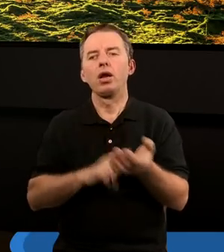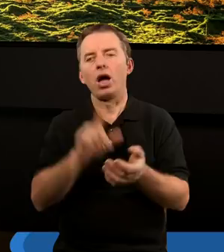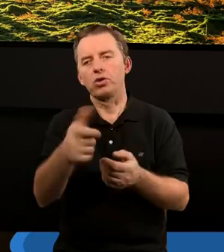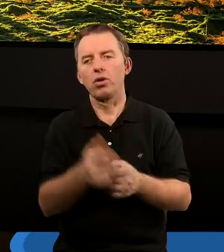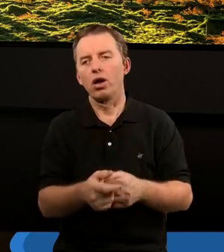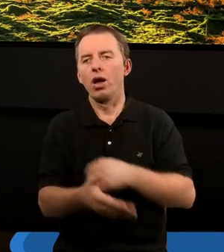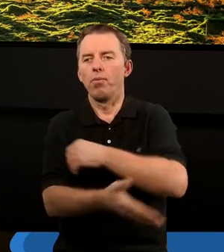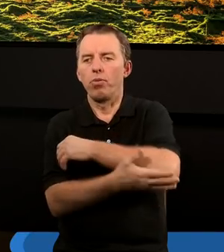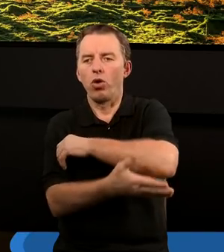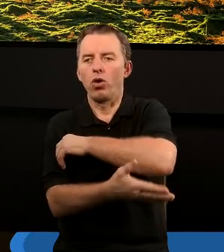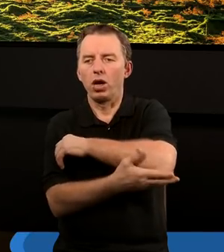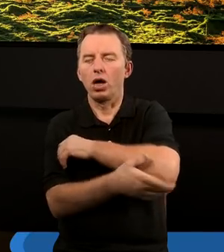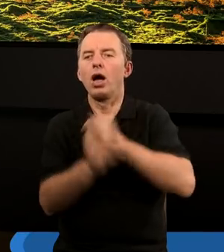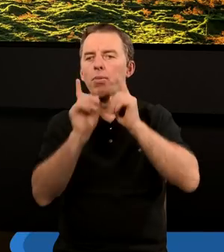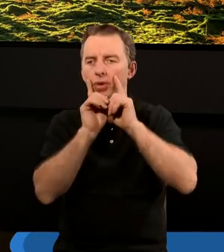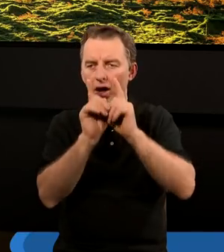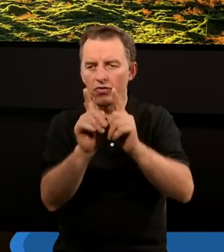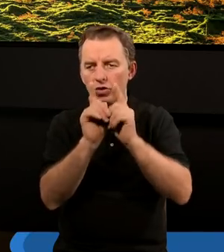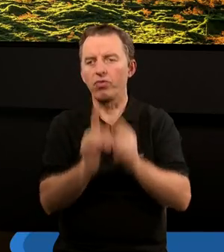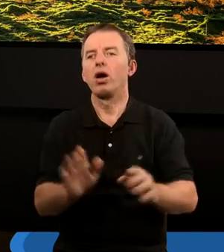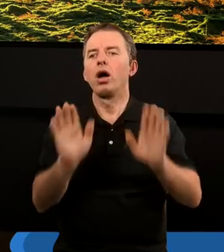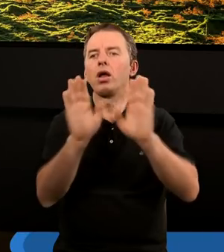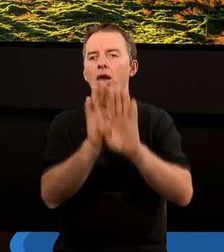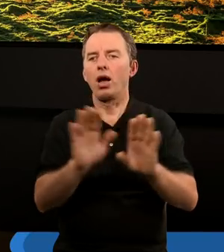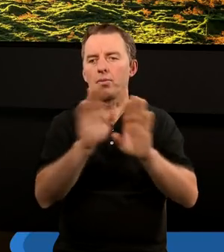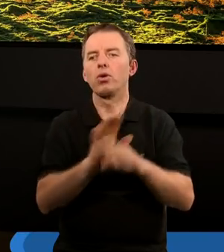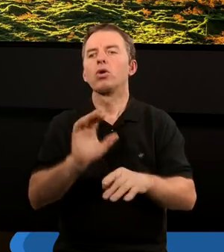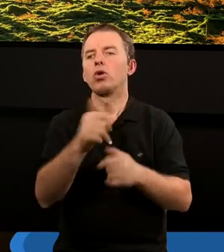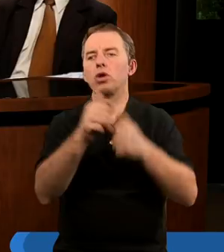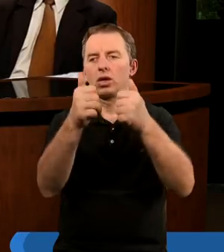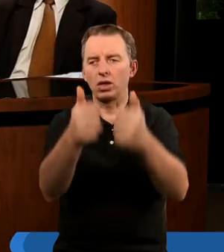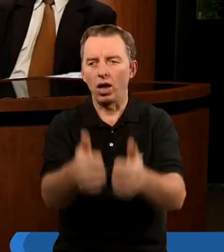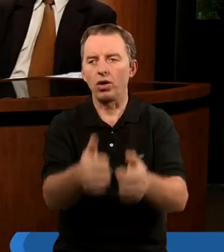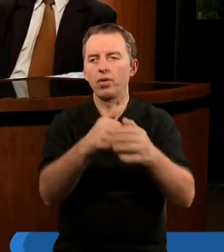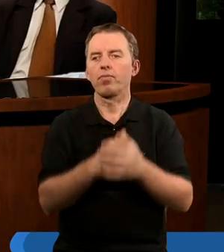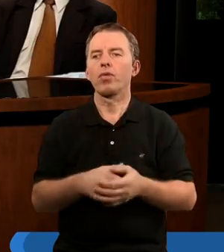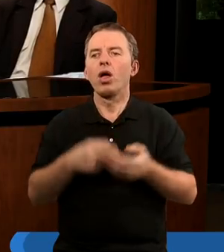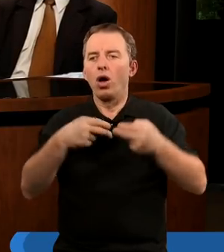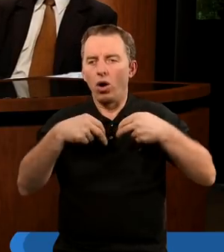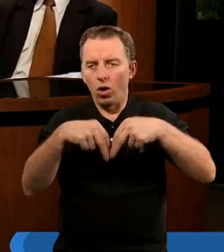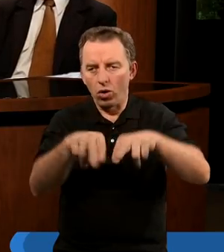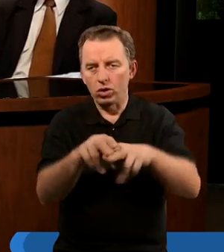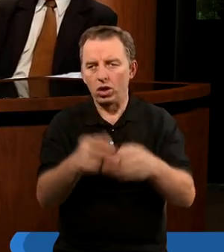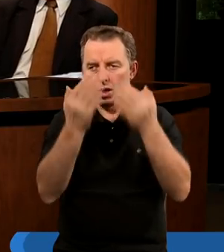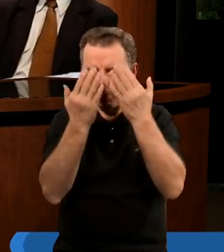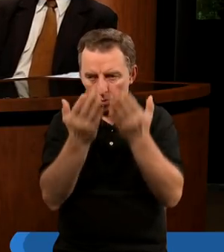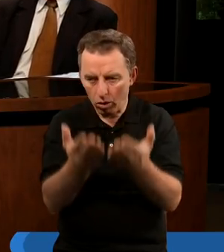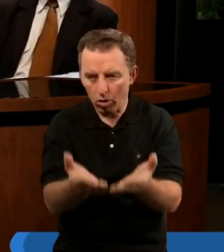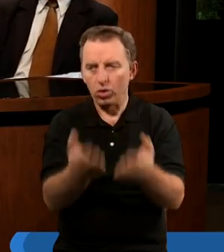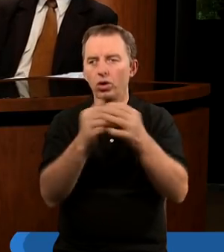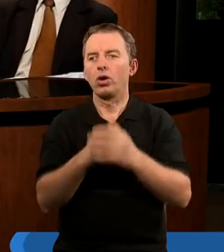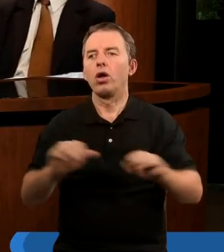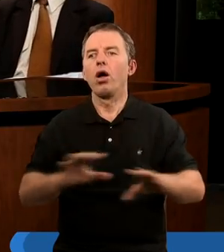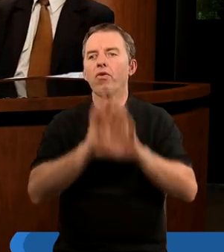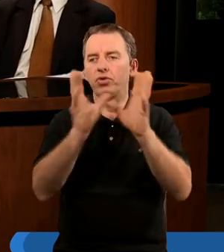na czym tak naprawdę polega prawdziwe nabożeństwo. Co tam się stało? Oddaj mi pokłon i